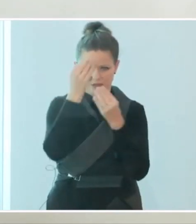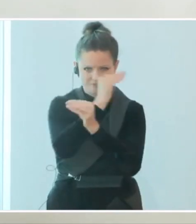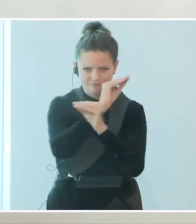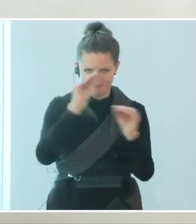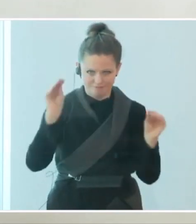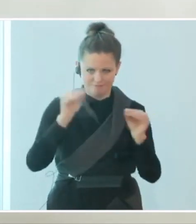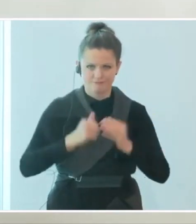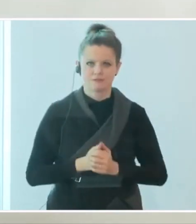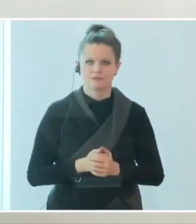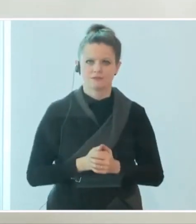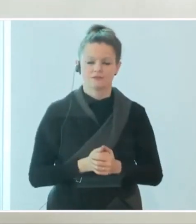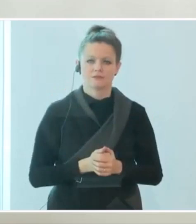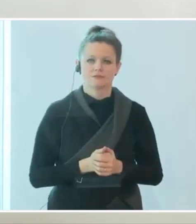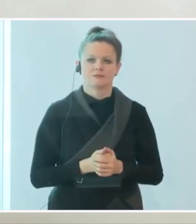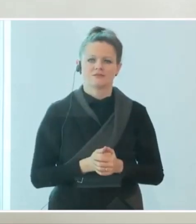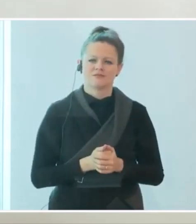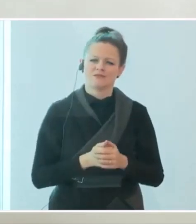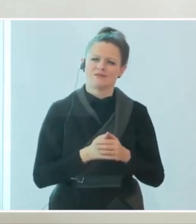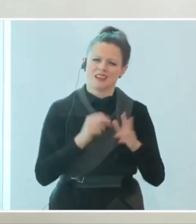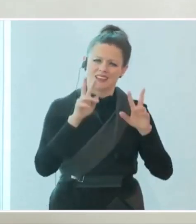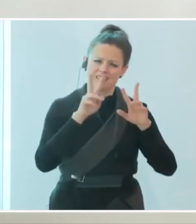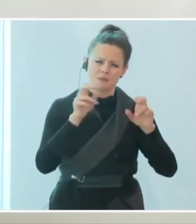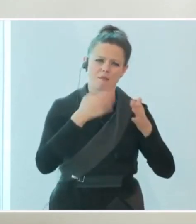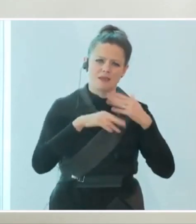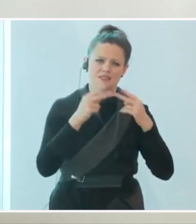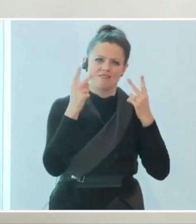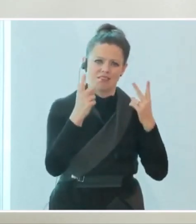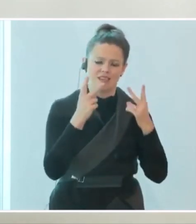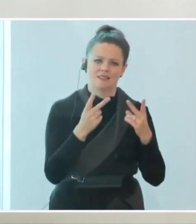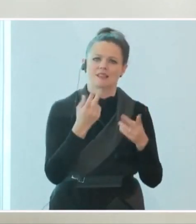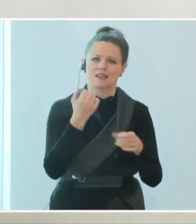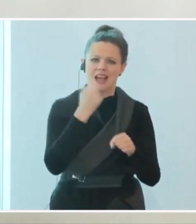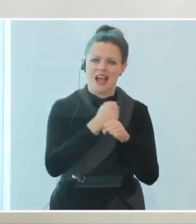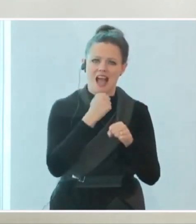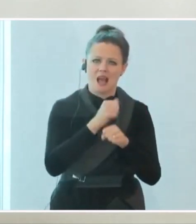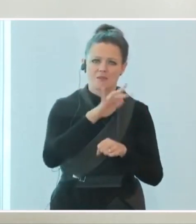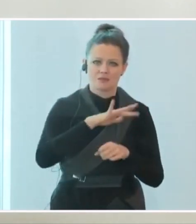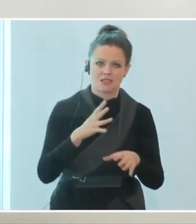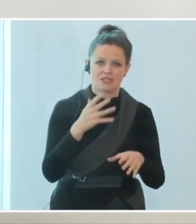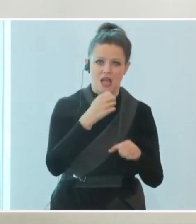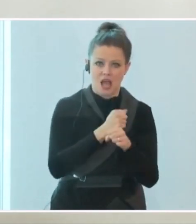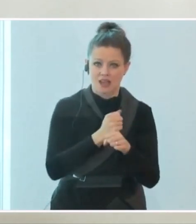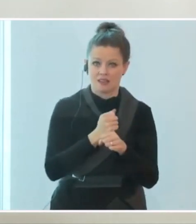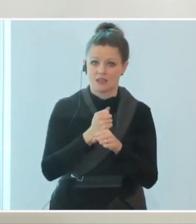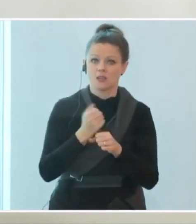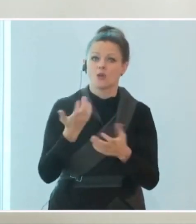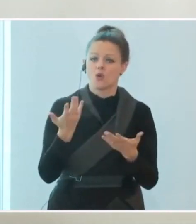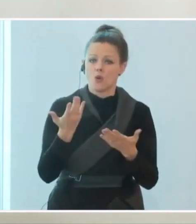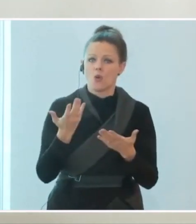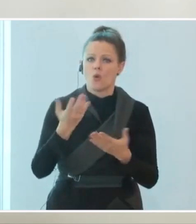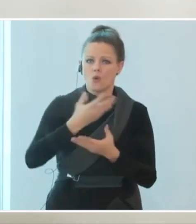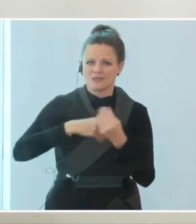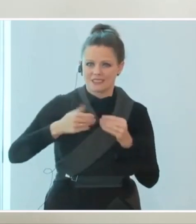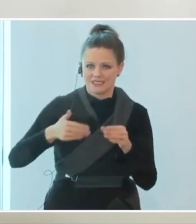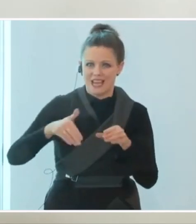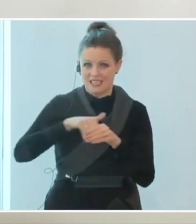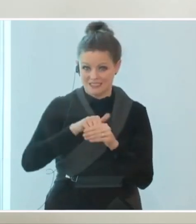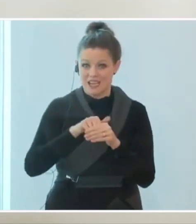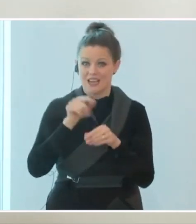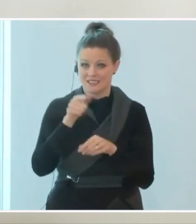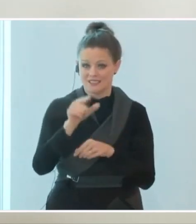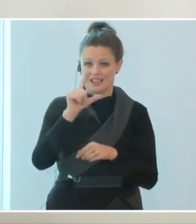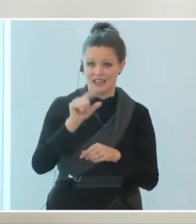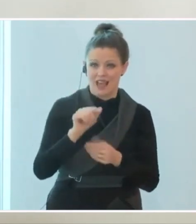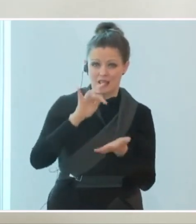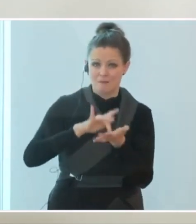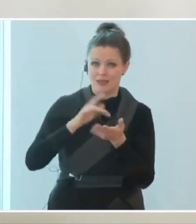Absicherung der Arbeitsplätze, wenn man sich die Anträge anschaut, beim Umsatzersatz kommen wir drauf, es sind dann doch in erster Linie und vor allem Klein- und